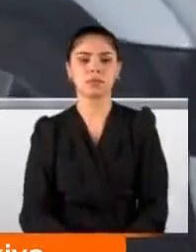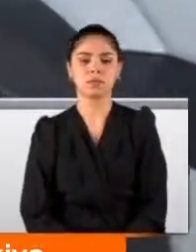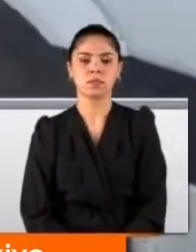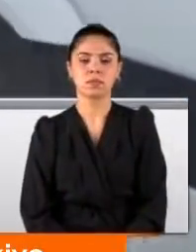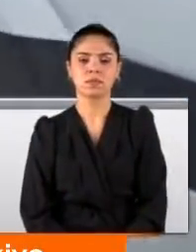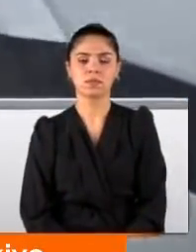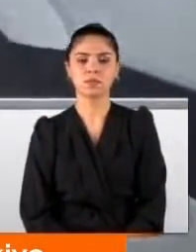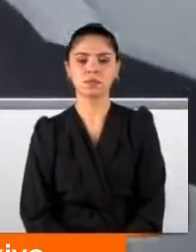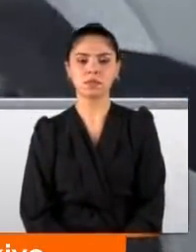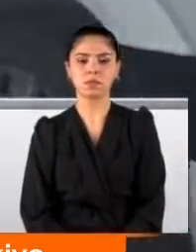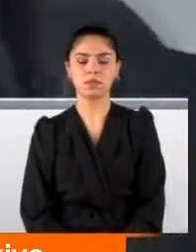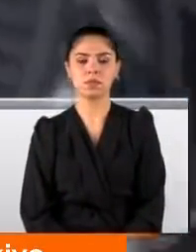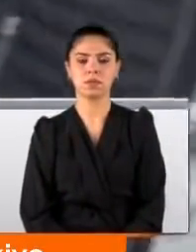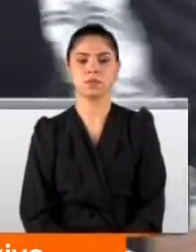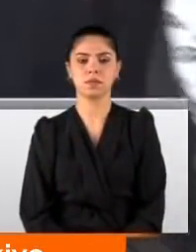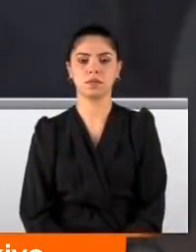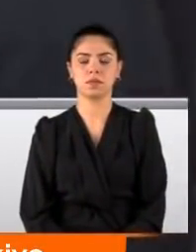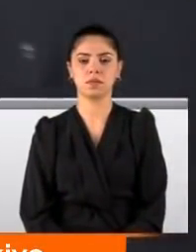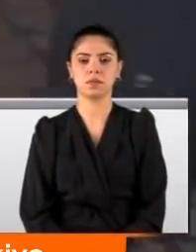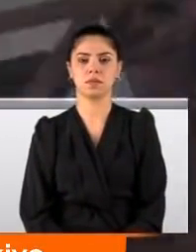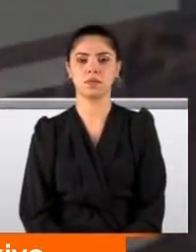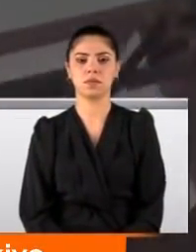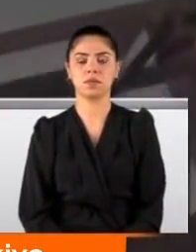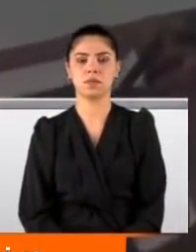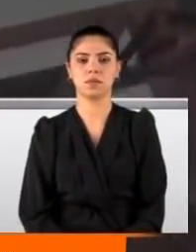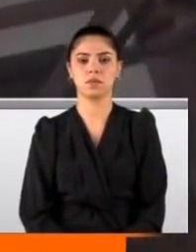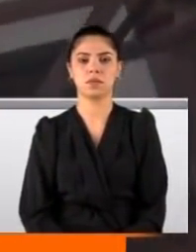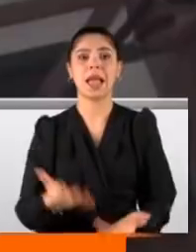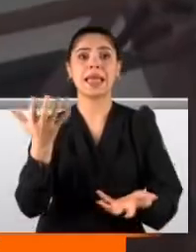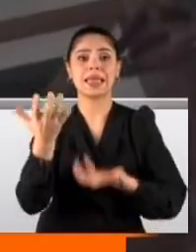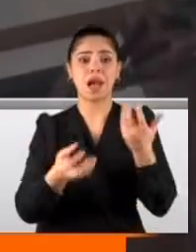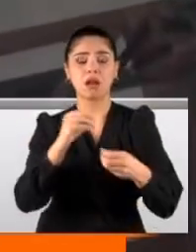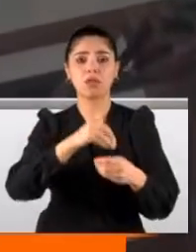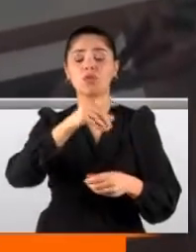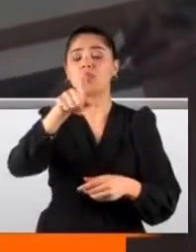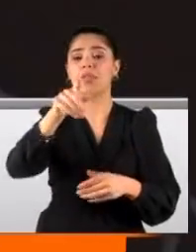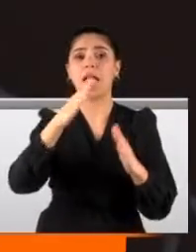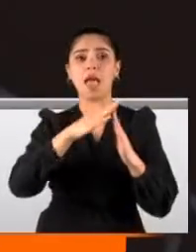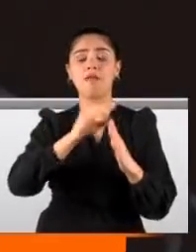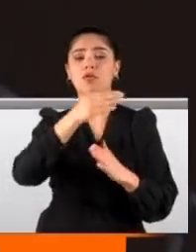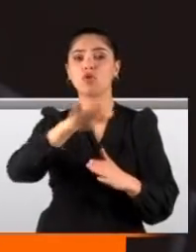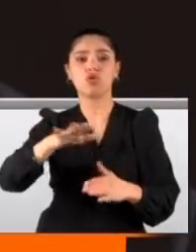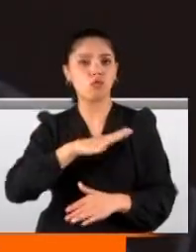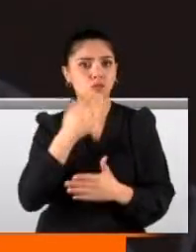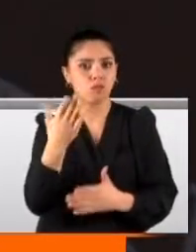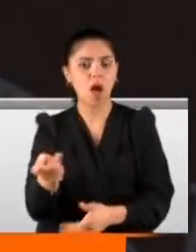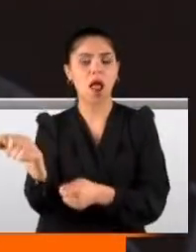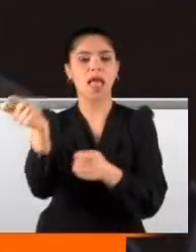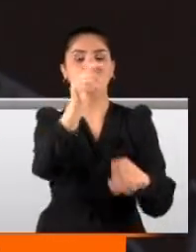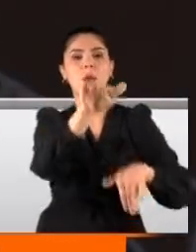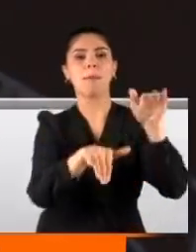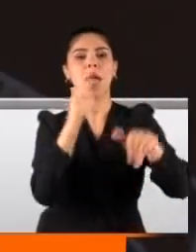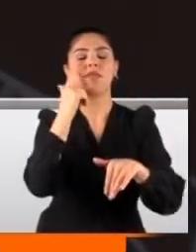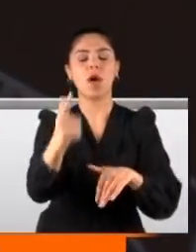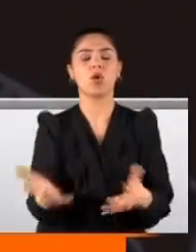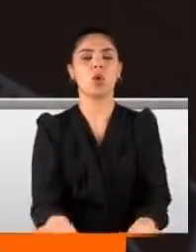Şartıları yüz katına çıkartın. Saray zarmı et. Yangında aralarında çocukların dolduğu bina sakinleri itfaiye merdiveniyle